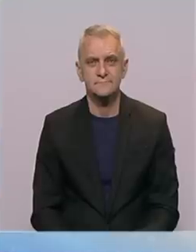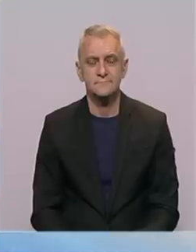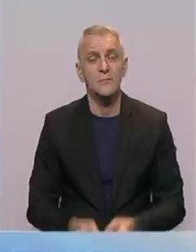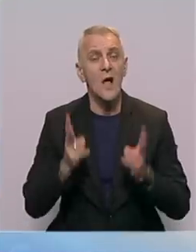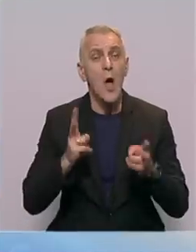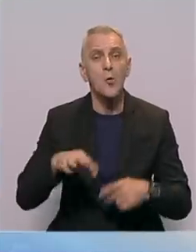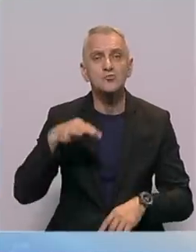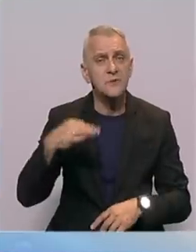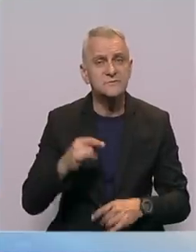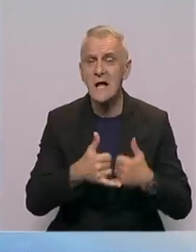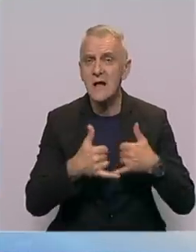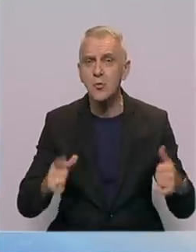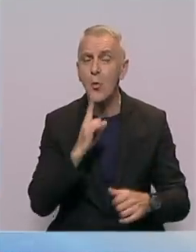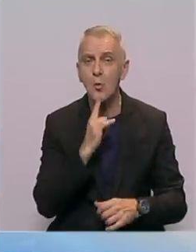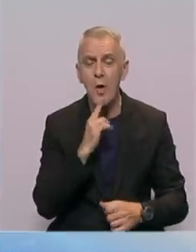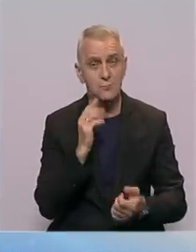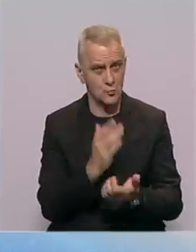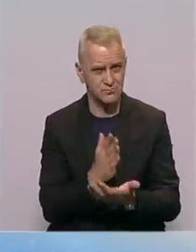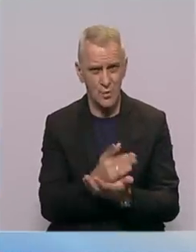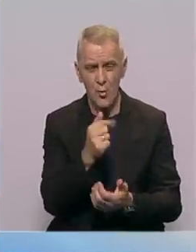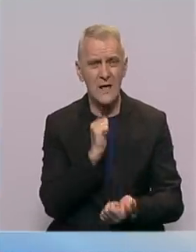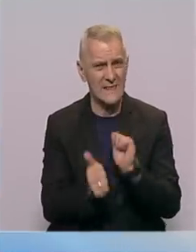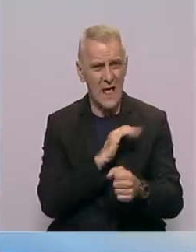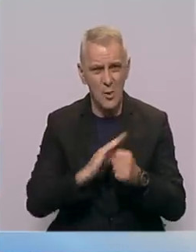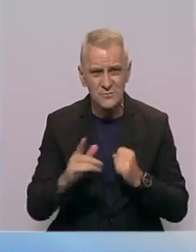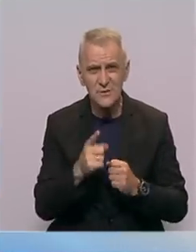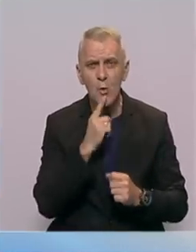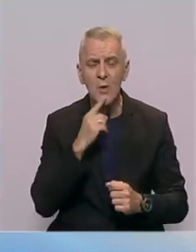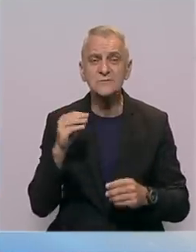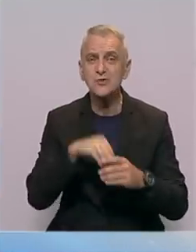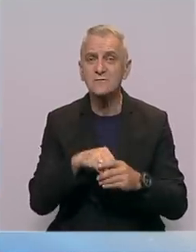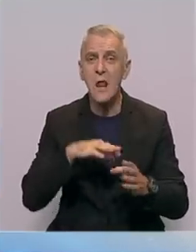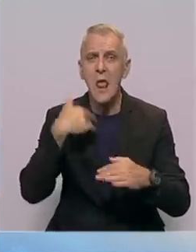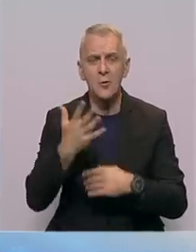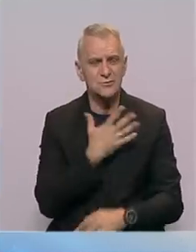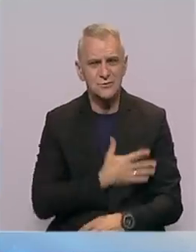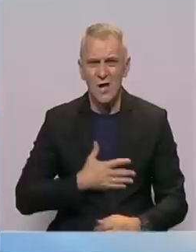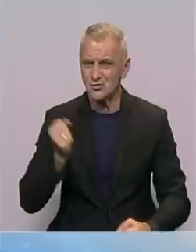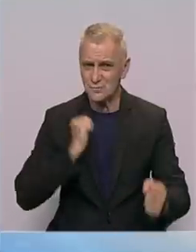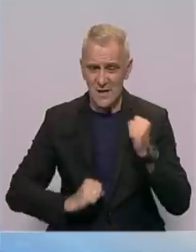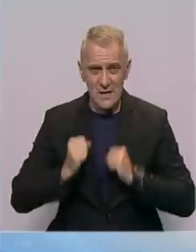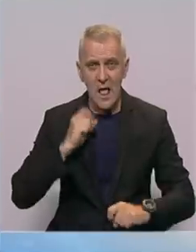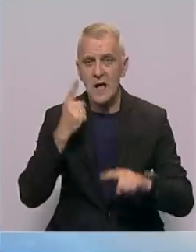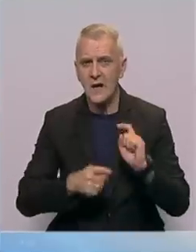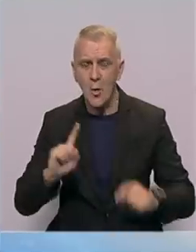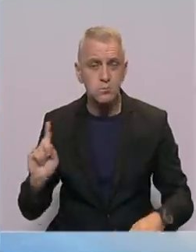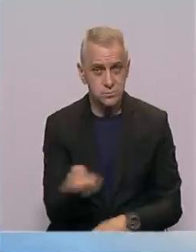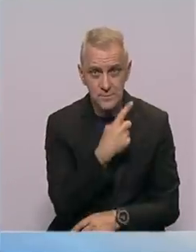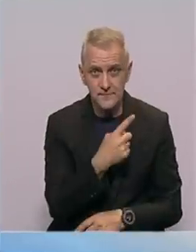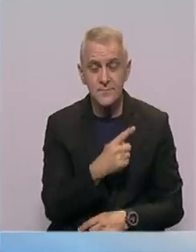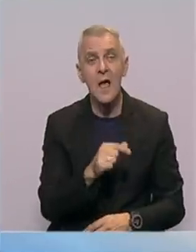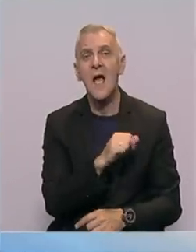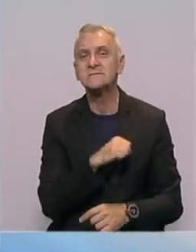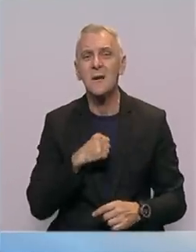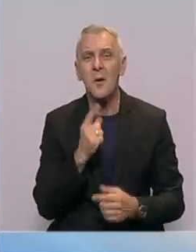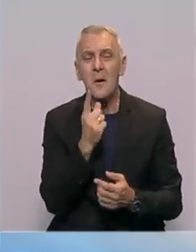Kako u Srebrenici, gradu u kojem je počinjen genocid, čiji stanovnici su nakon strašnih patnji na kraju protjerani, a samo